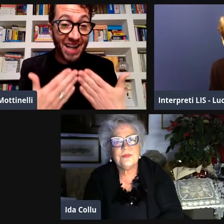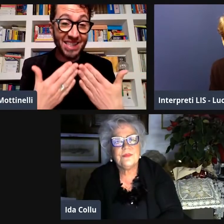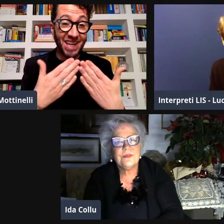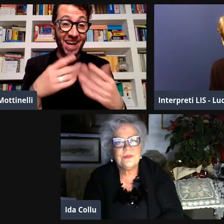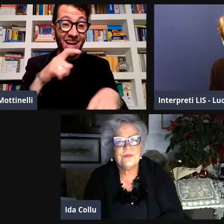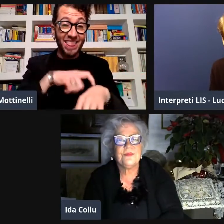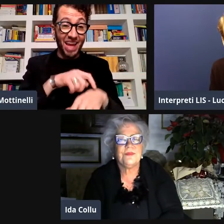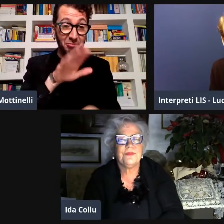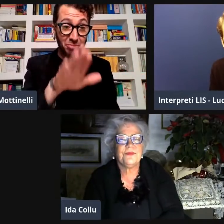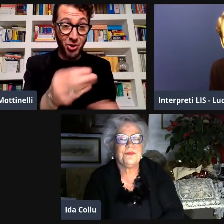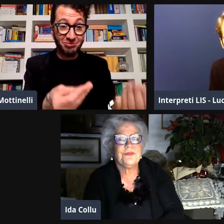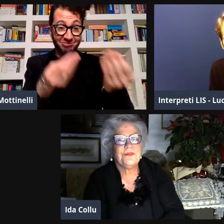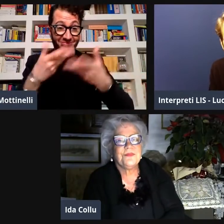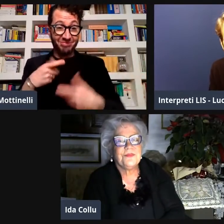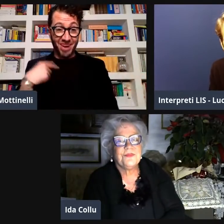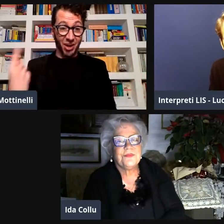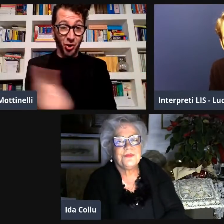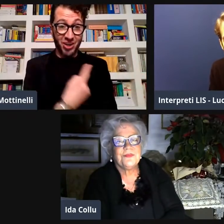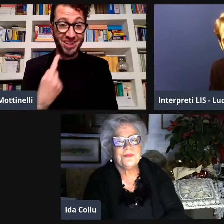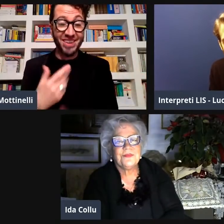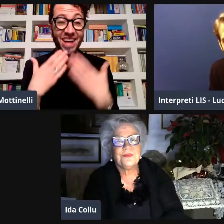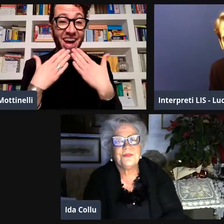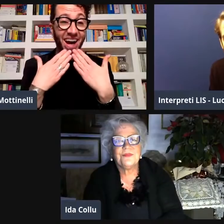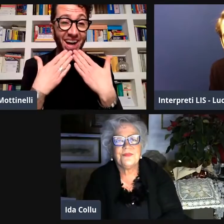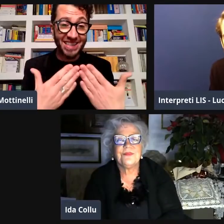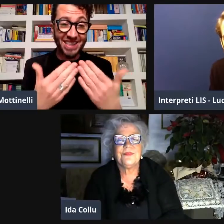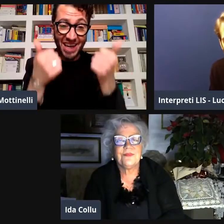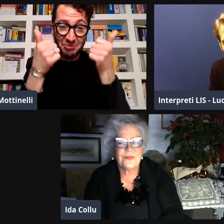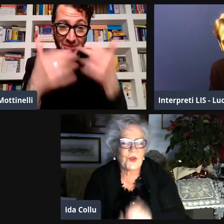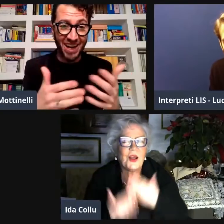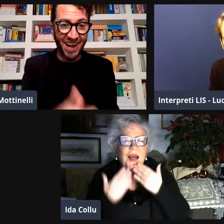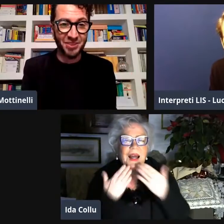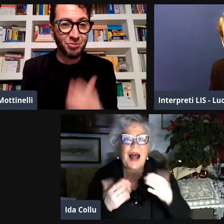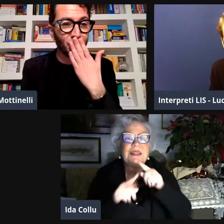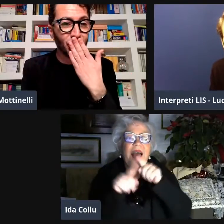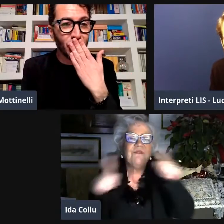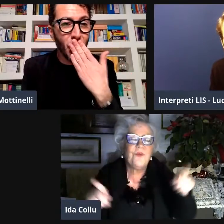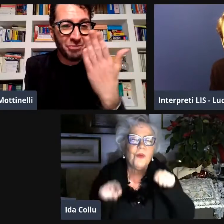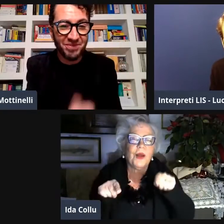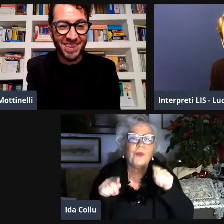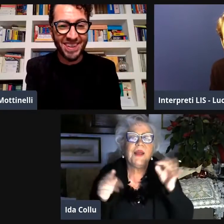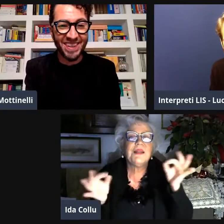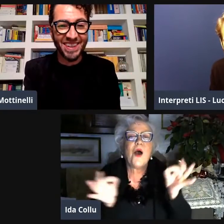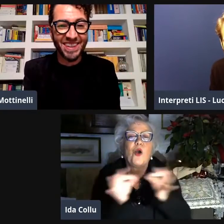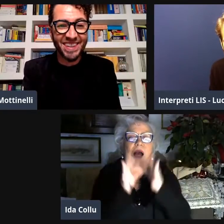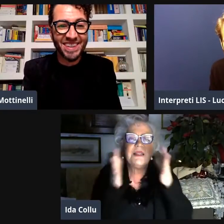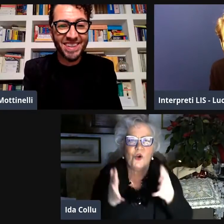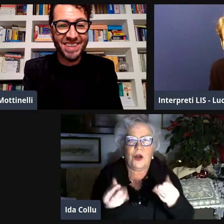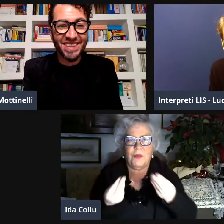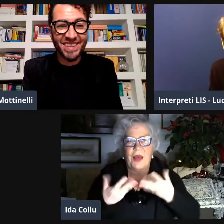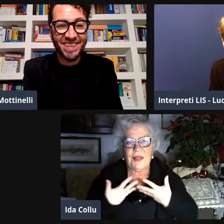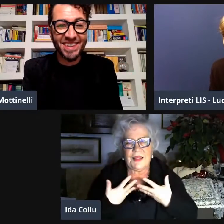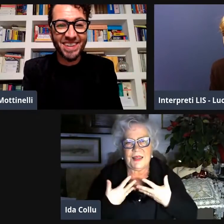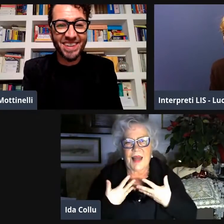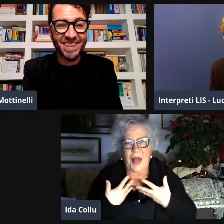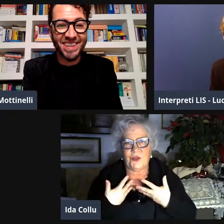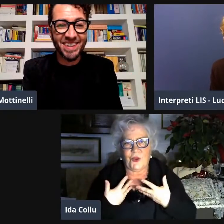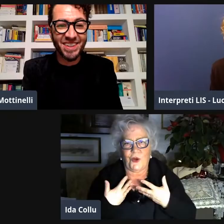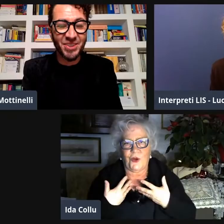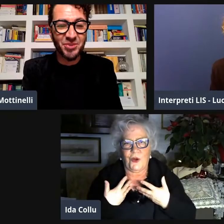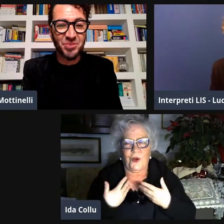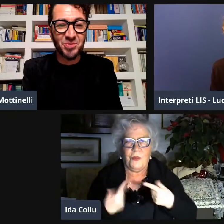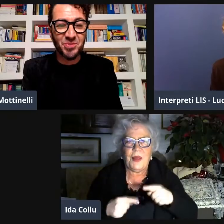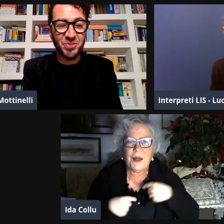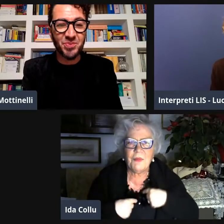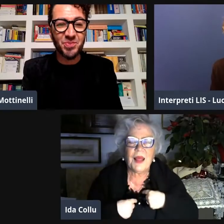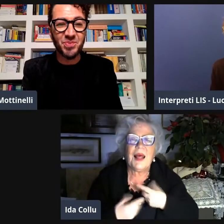adesso spengo il tuo video grazie del tuo tempo del tempo che hai dato a tutti noi grazie mille grazie grazie a voi per questa